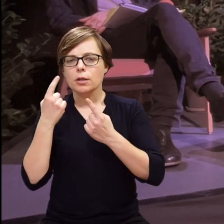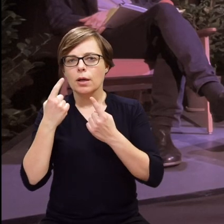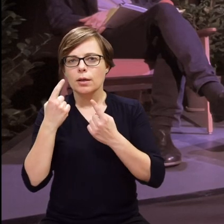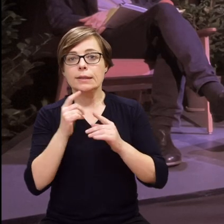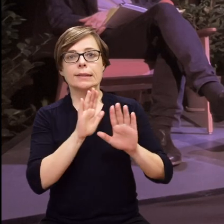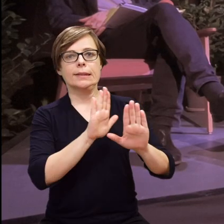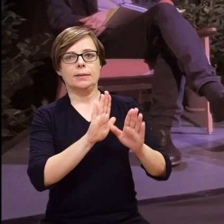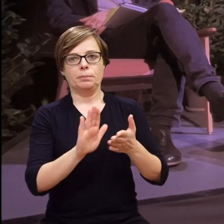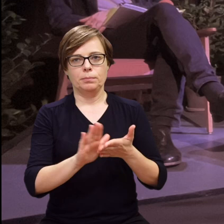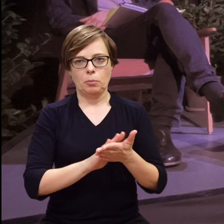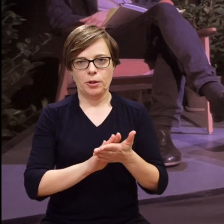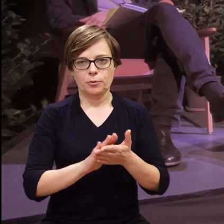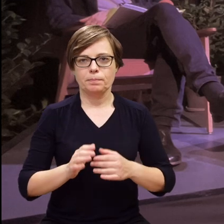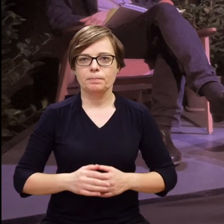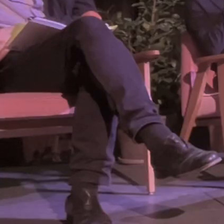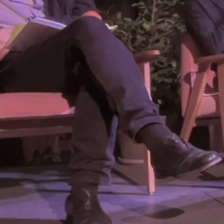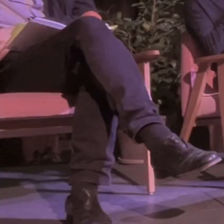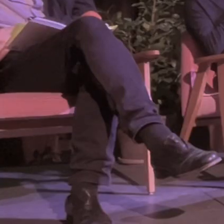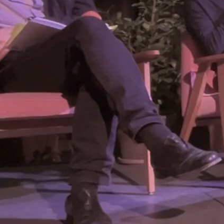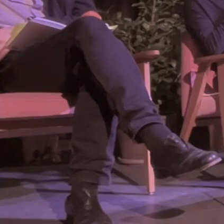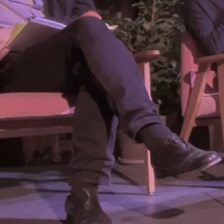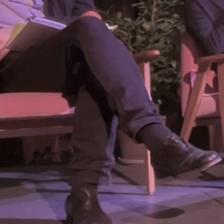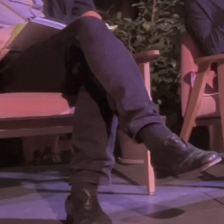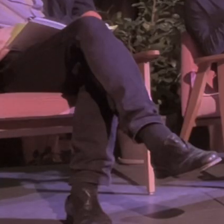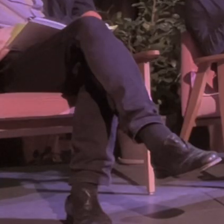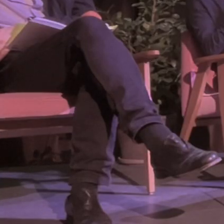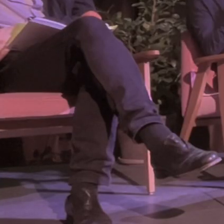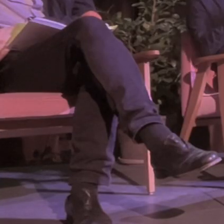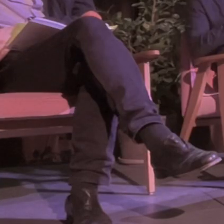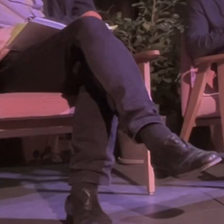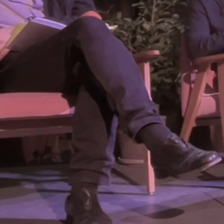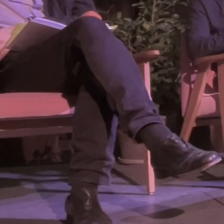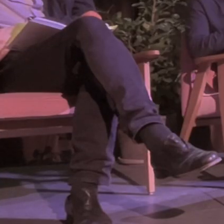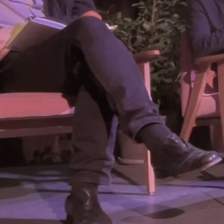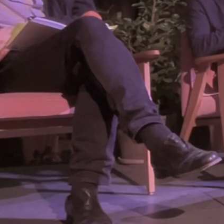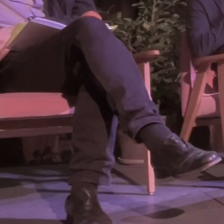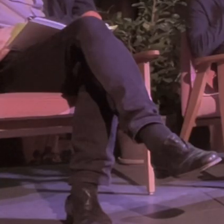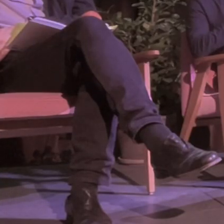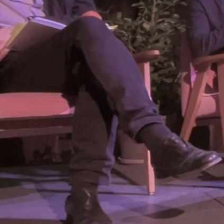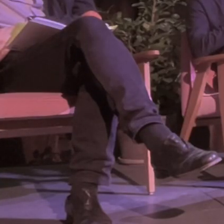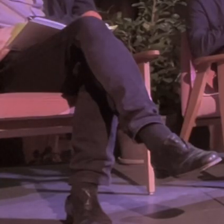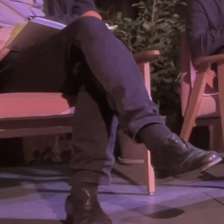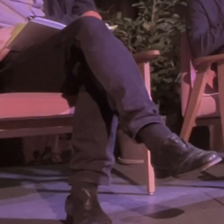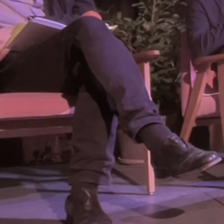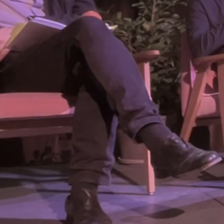myślę, że to... O, przepraszam. Też jeszcze myślę,